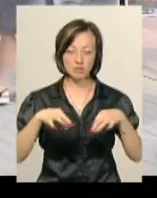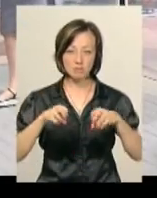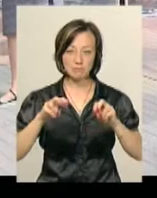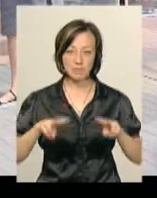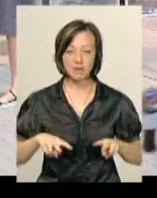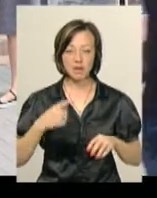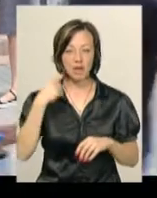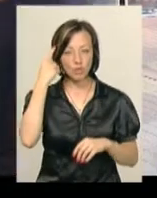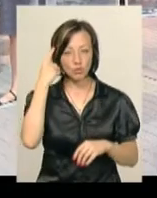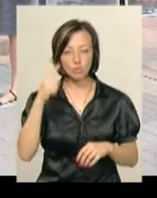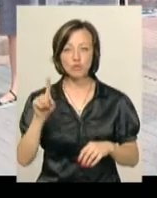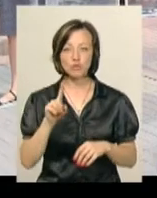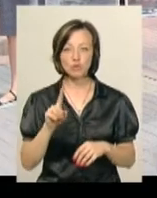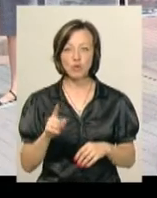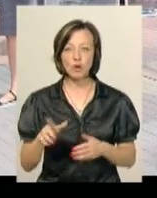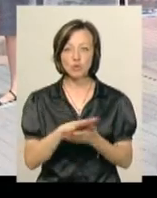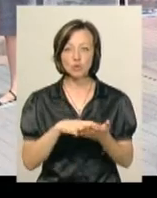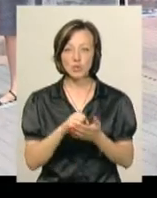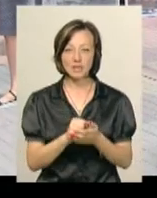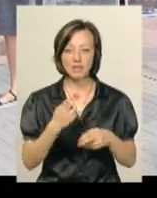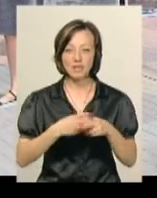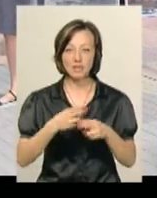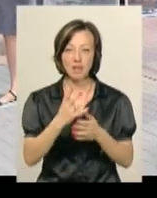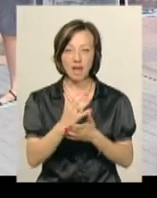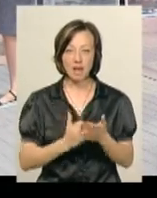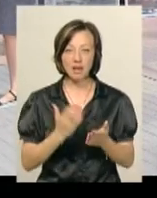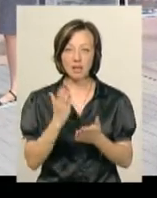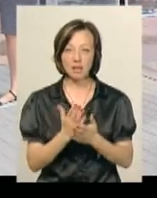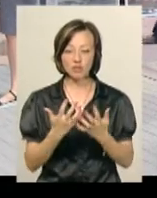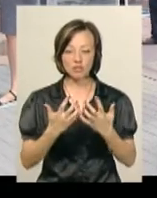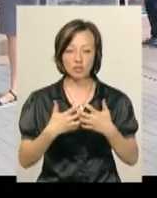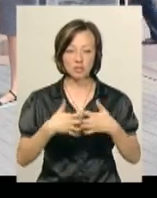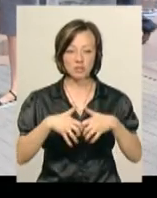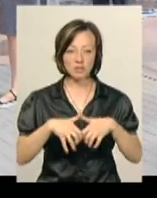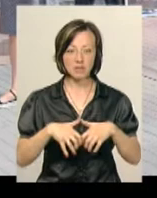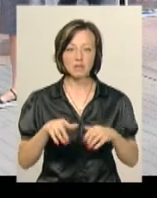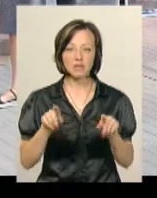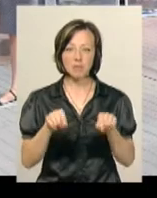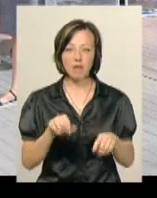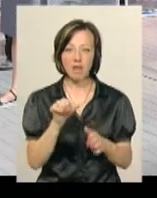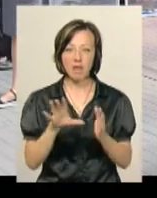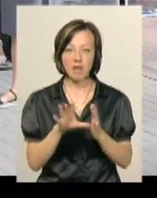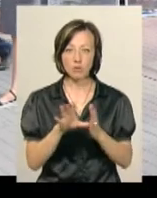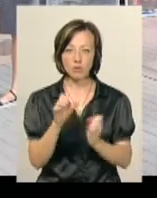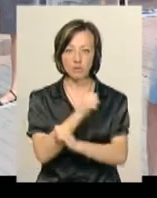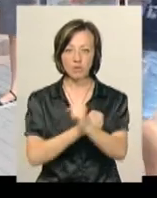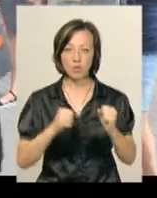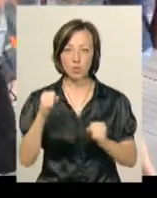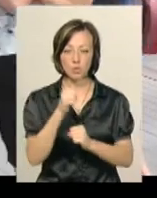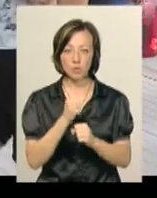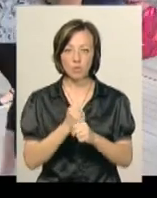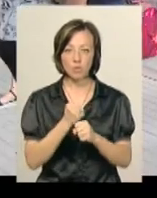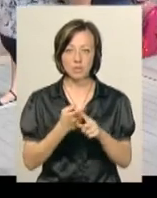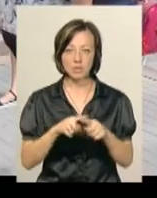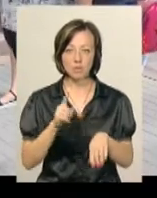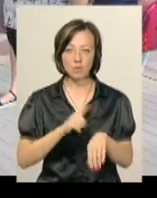зношення деталів механізму, там є ще стерня, там є електродвигун, який приводить в дію цей